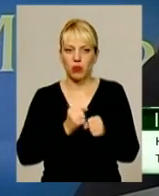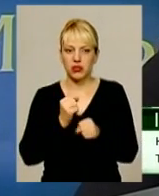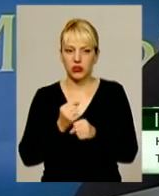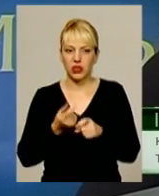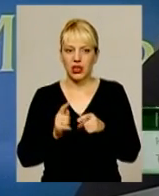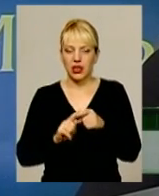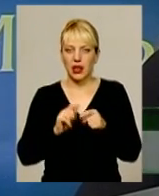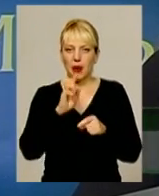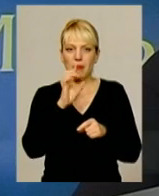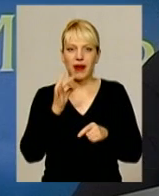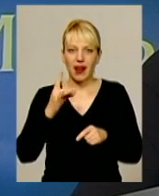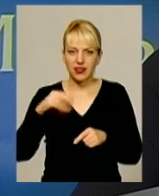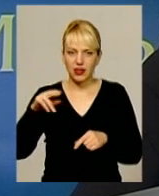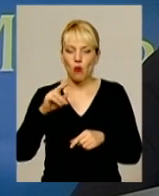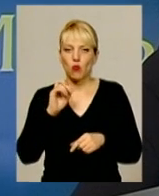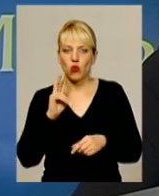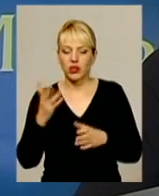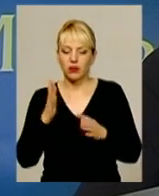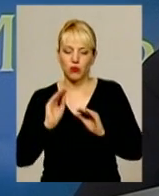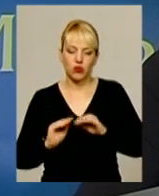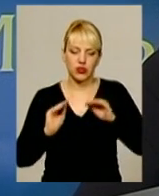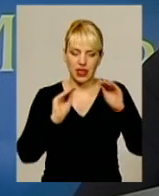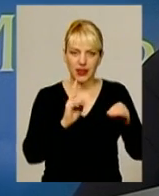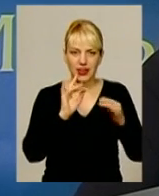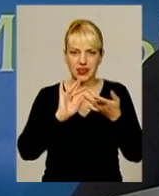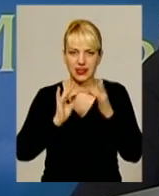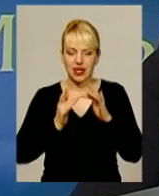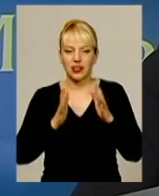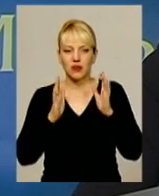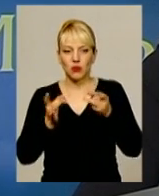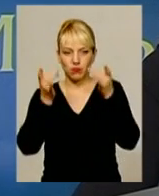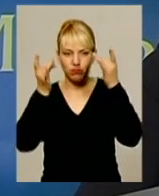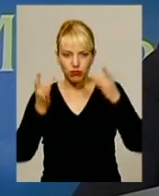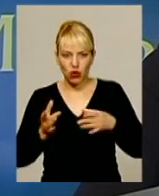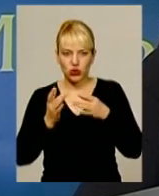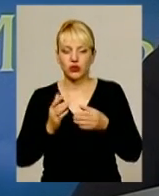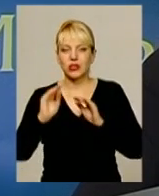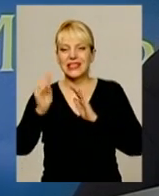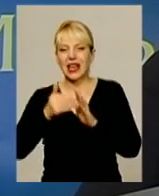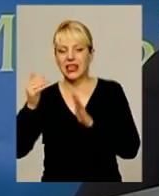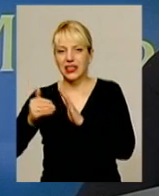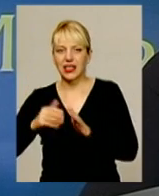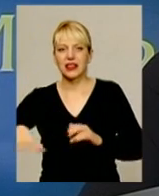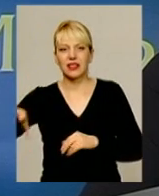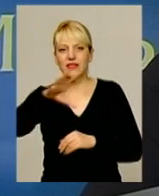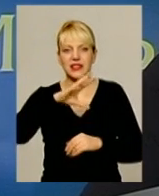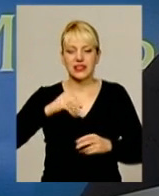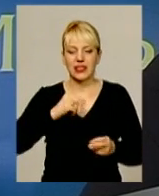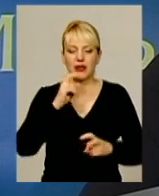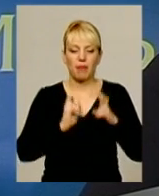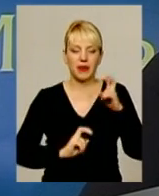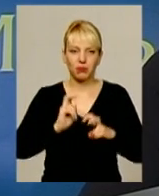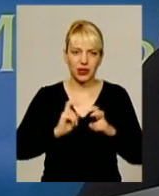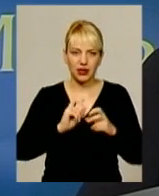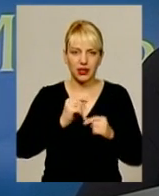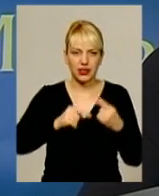самим брендбуком, який ми потім розмістимо на нашому сайті. І після того будемо просто закликати всіх підприємців,